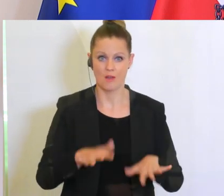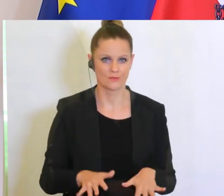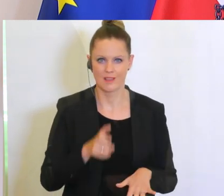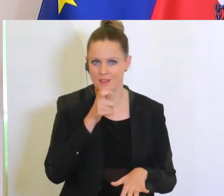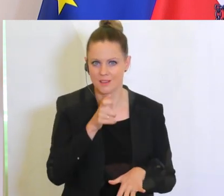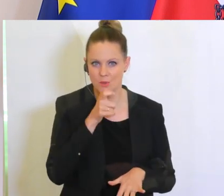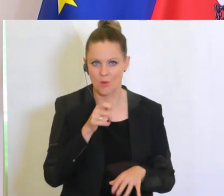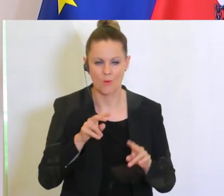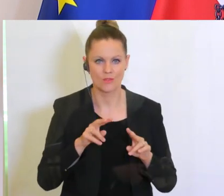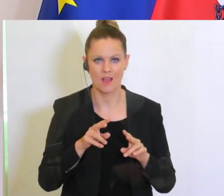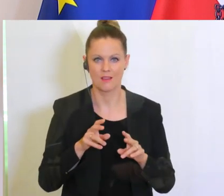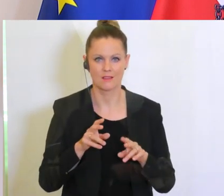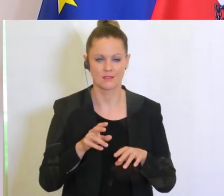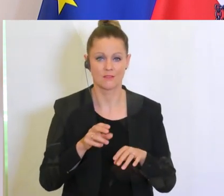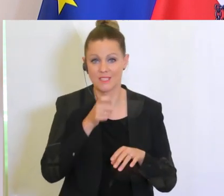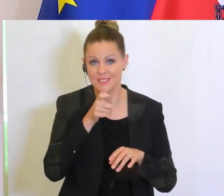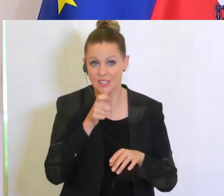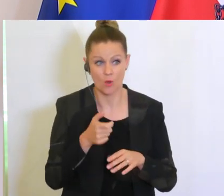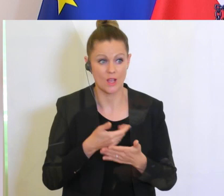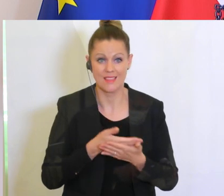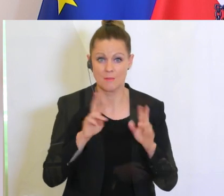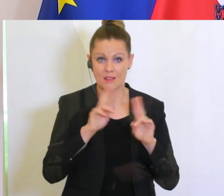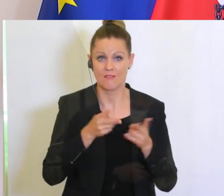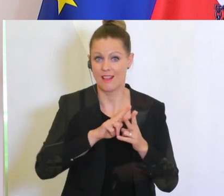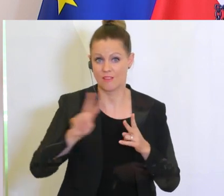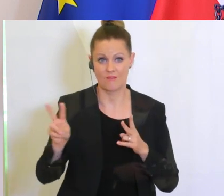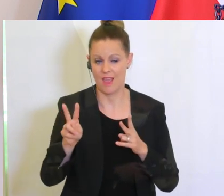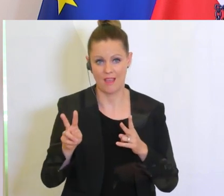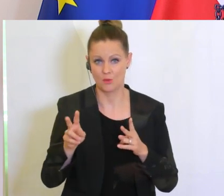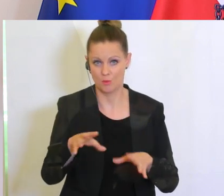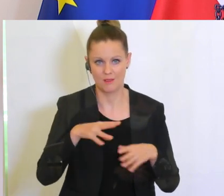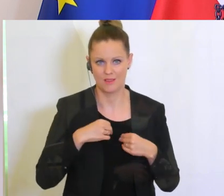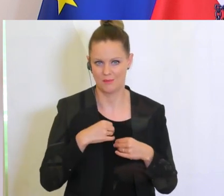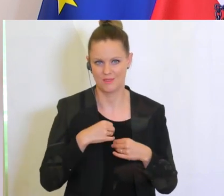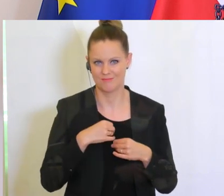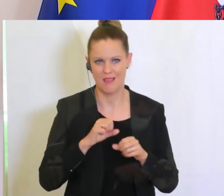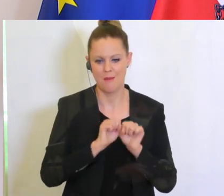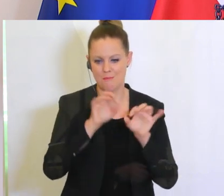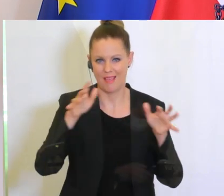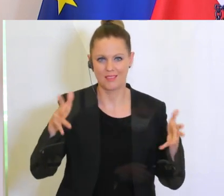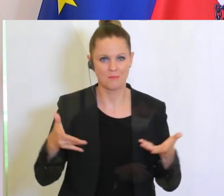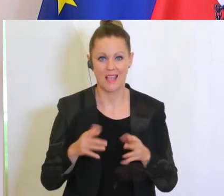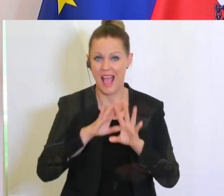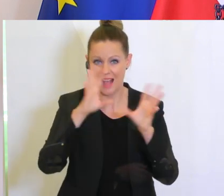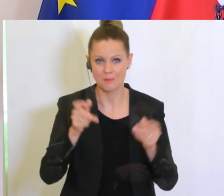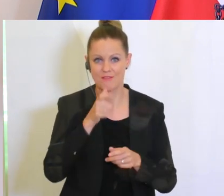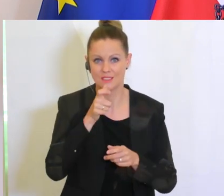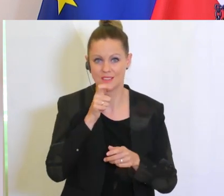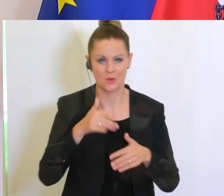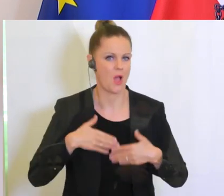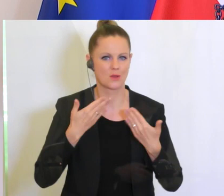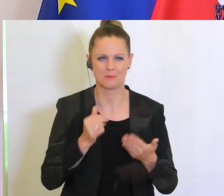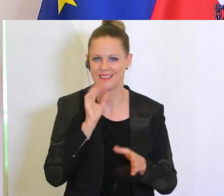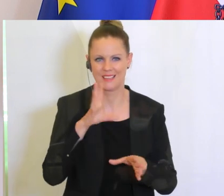Versicherung weltweit derzeit gezeichnet. Pandemien sind grundsätzlich in diesen Versicherungsverträgen ausgenommen. Die einzige Möglichkeit,